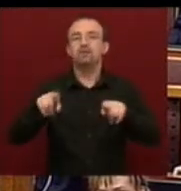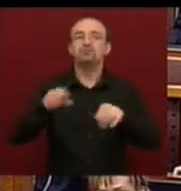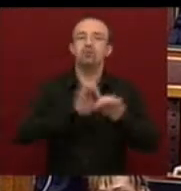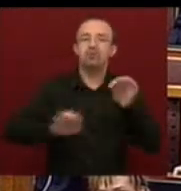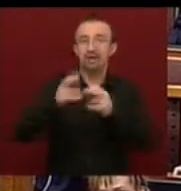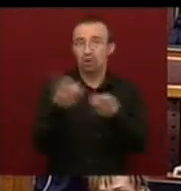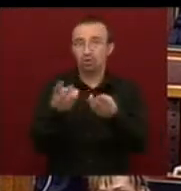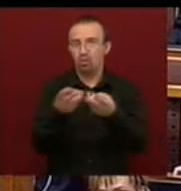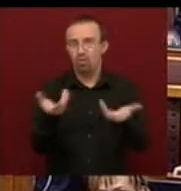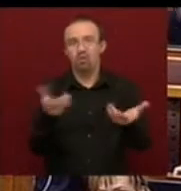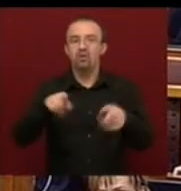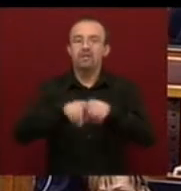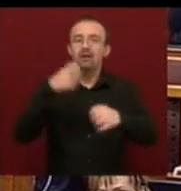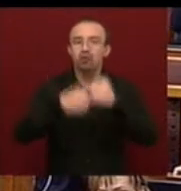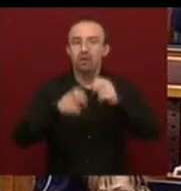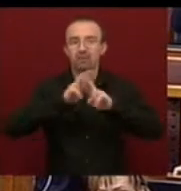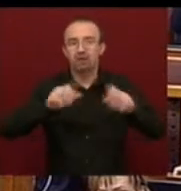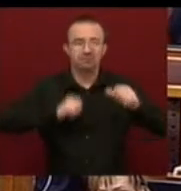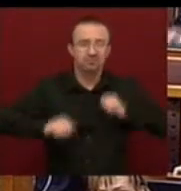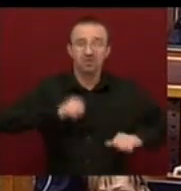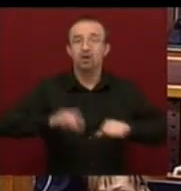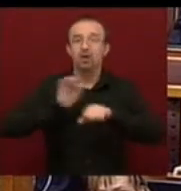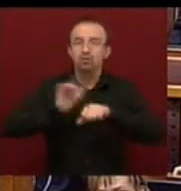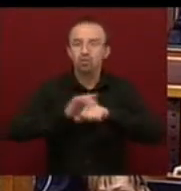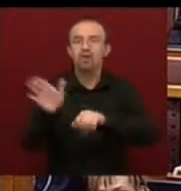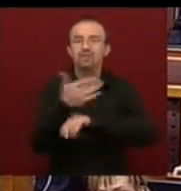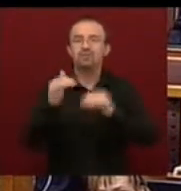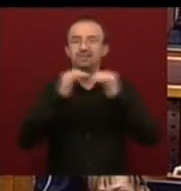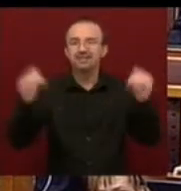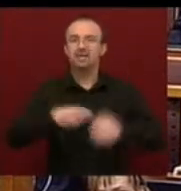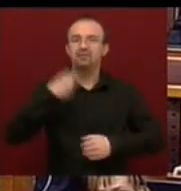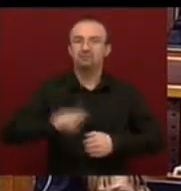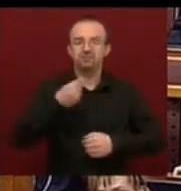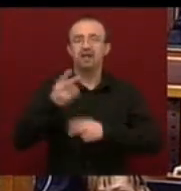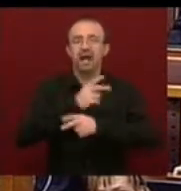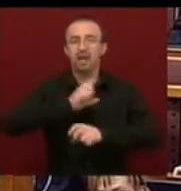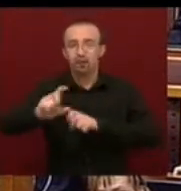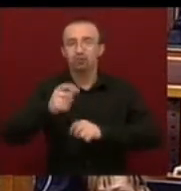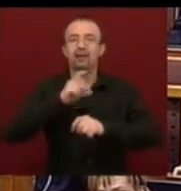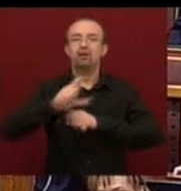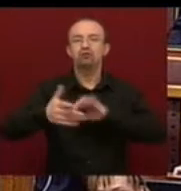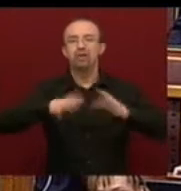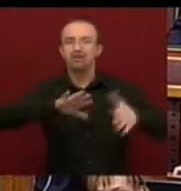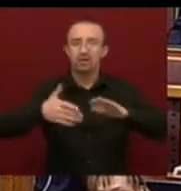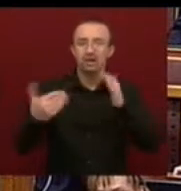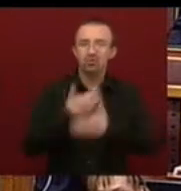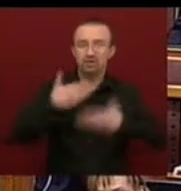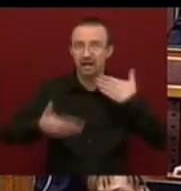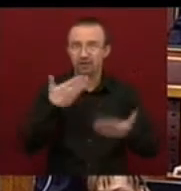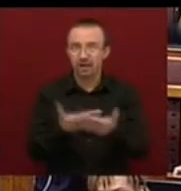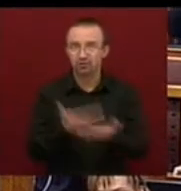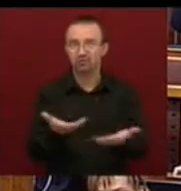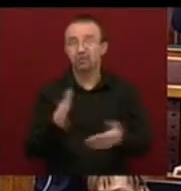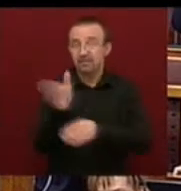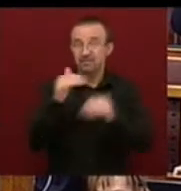hasonló olyan országokkal, akik ilyen problémától szenvednek, és próbáljunk meg nemzetközi szinten érvelni az államadóság, az adóságválság újratárgyalásának, akár